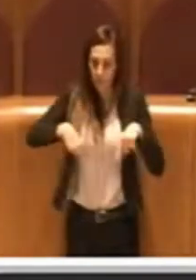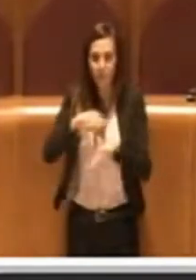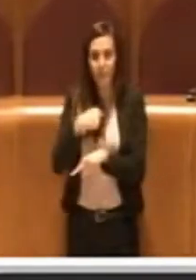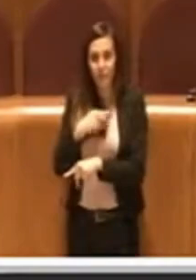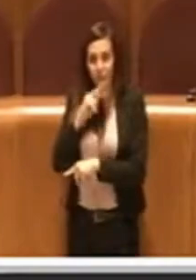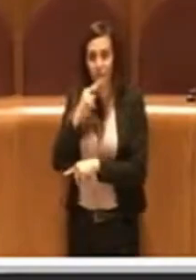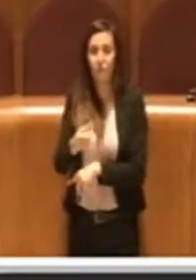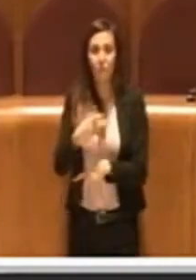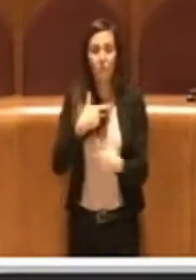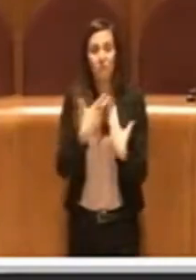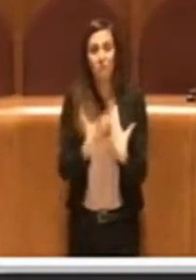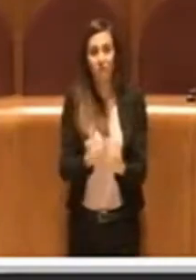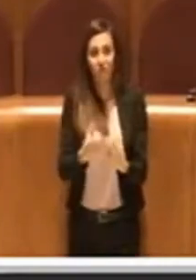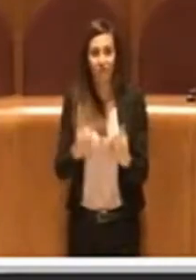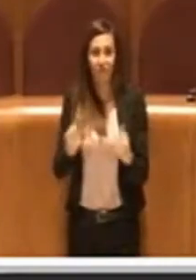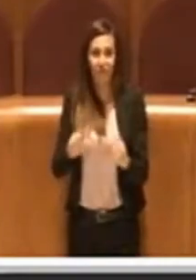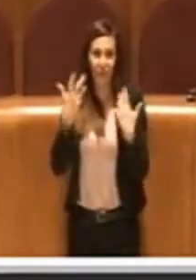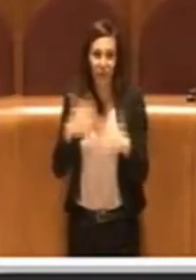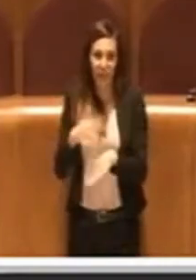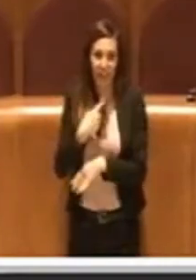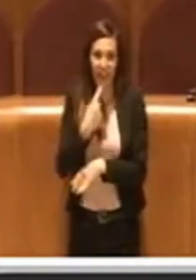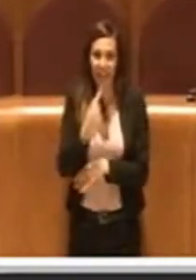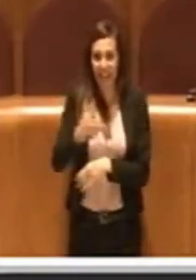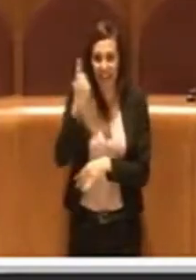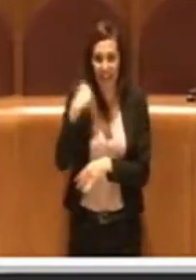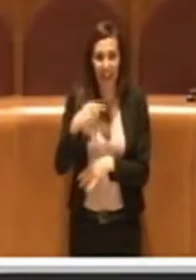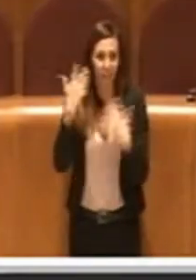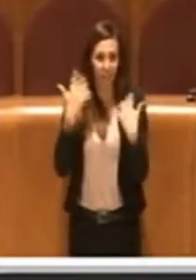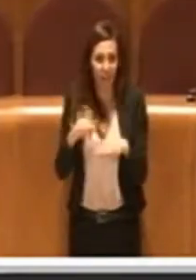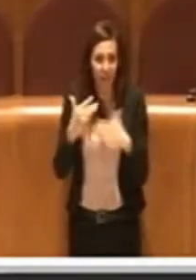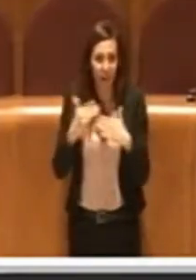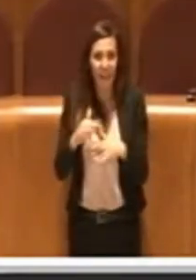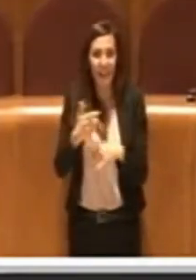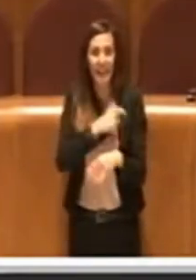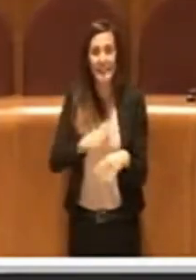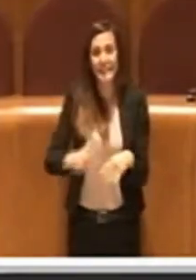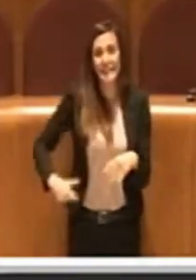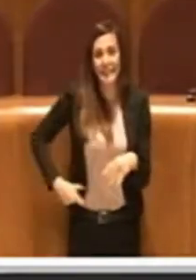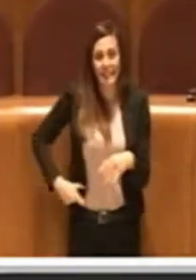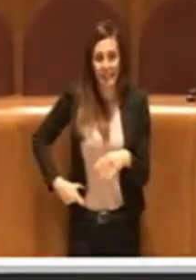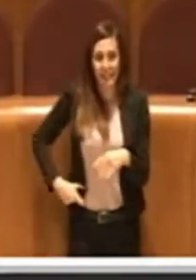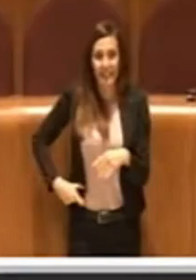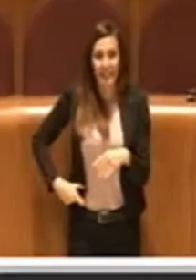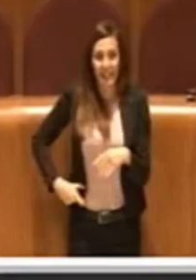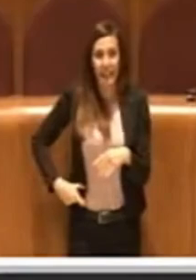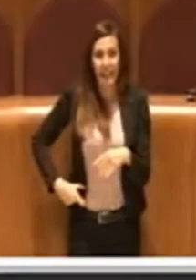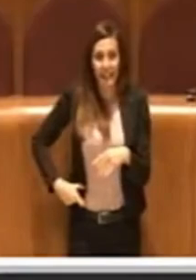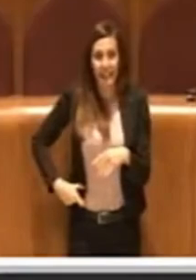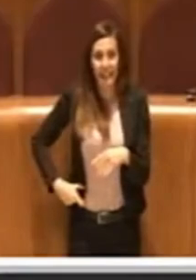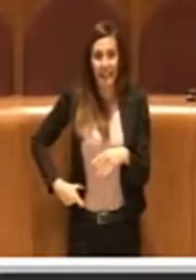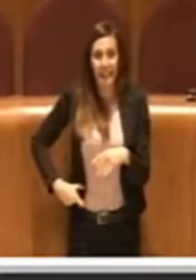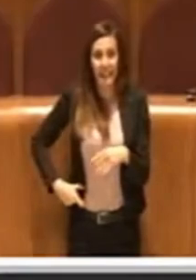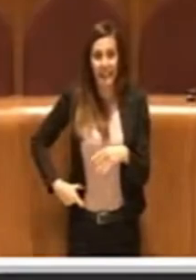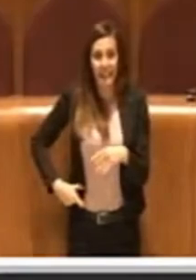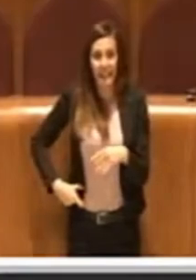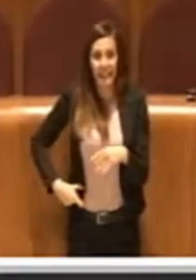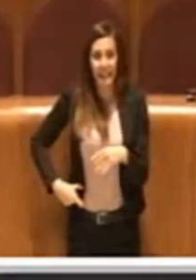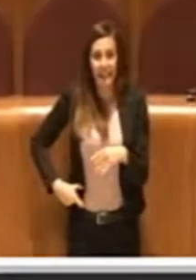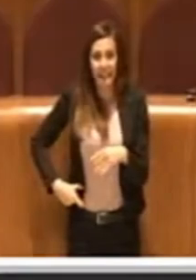con i fatti perché come già dichiarato anche ieri ovviamente la sindaca stessa ovviamente